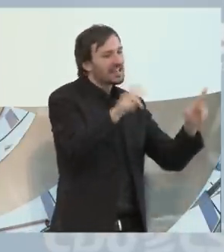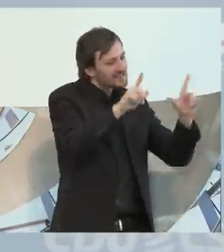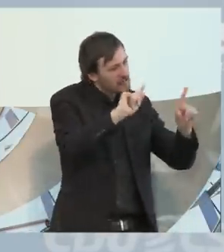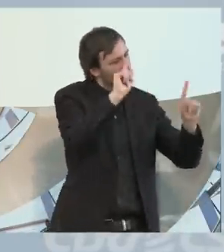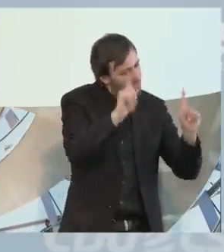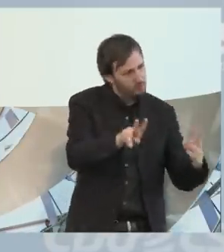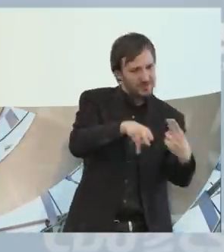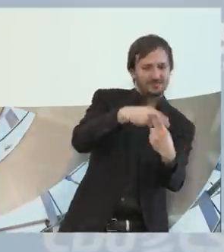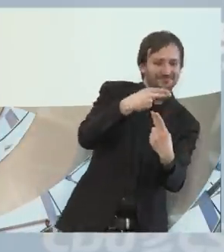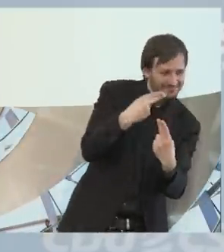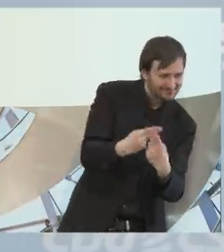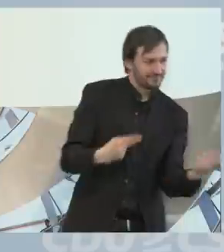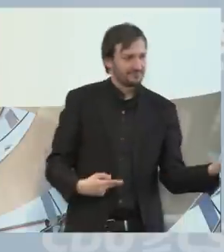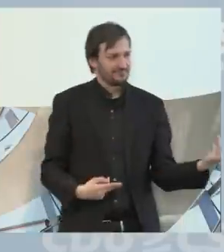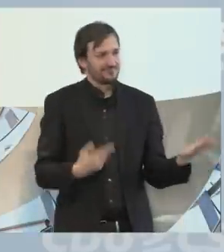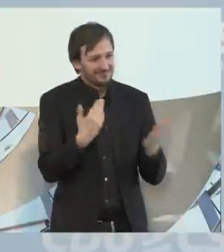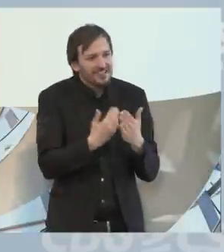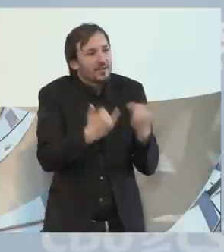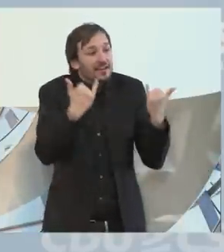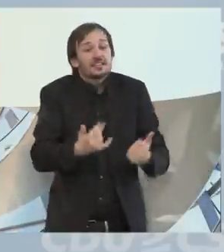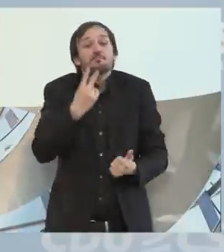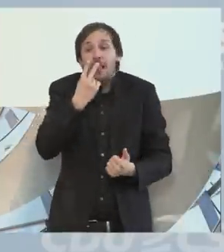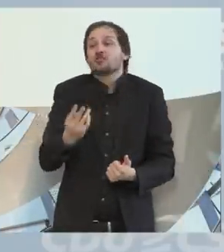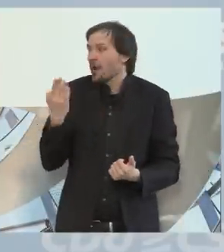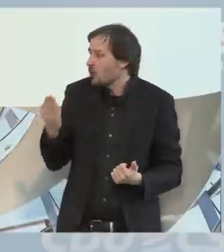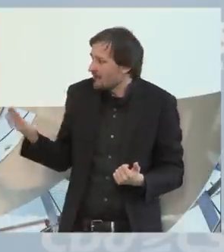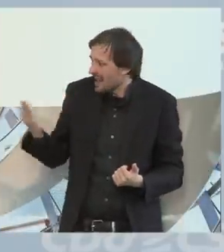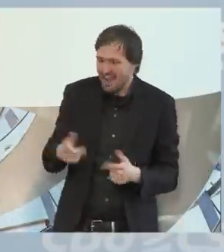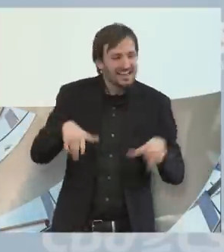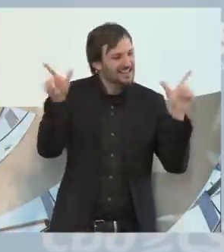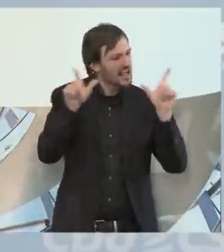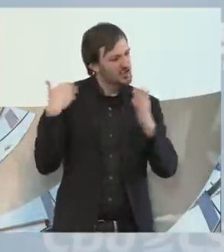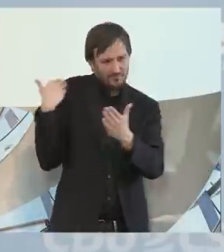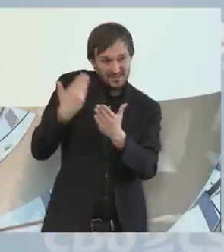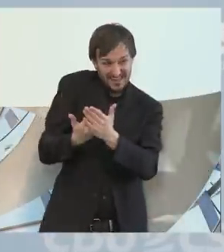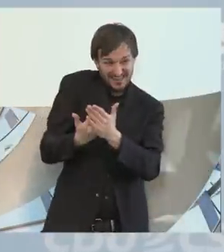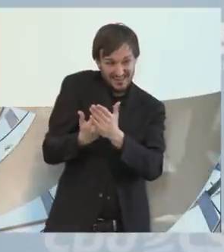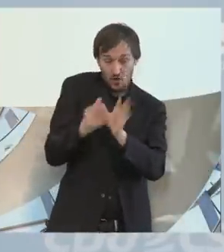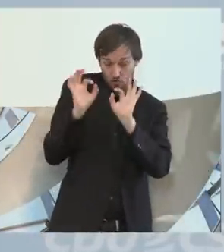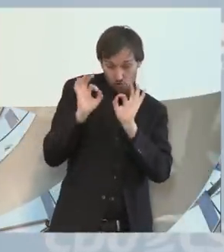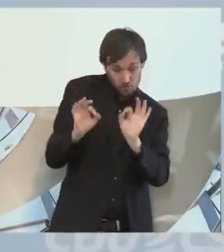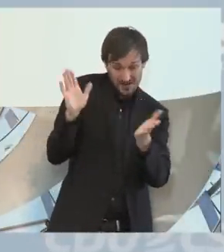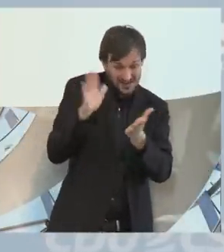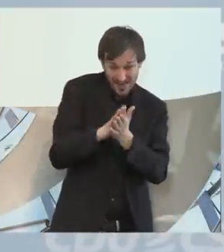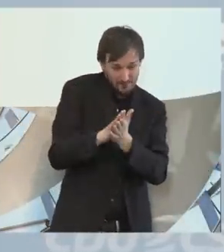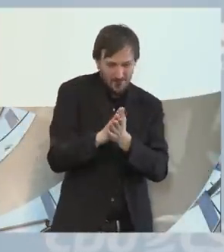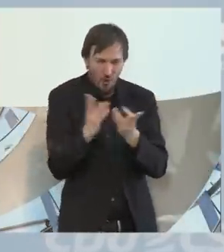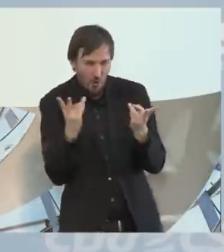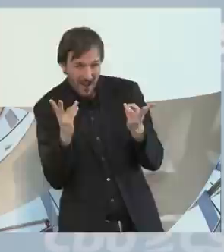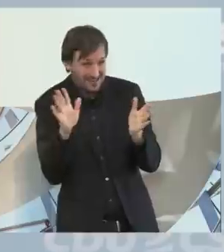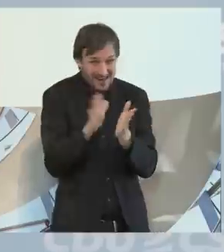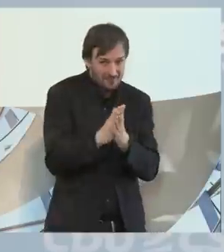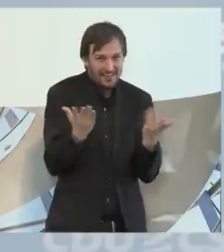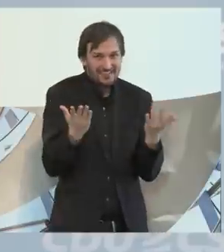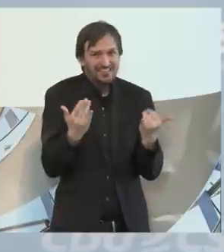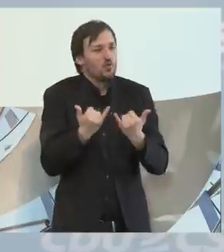Und wir wollen uns jetzt mal angucken, wie es die Gesellschaft schon tut und wo sie es vielleicht auch noch nicht so tut und was daraus